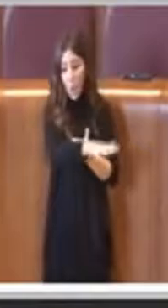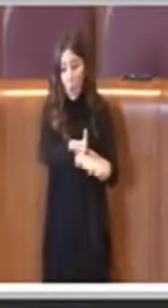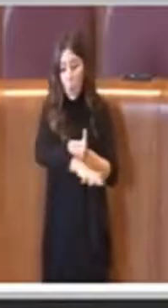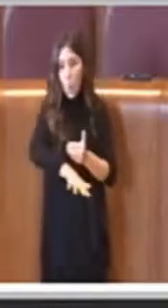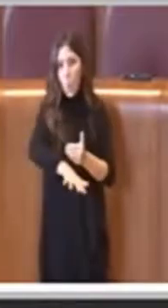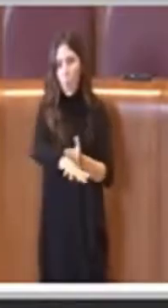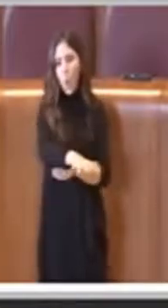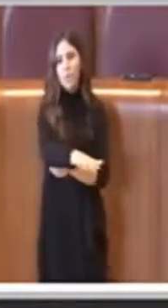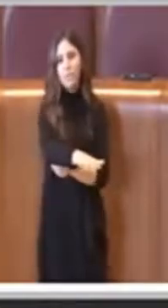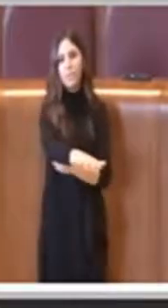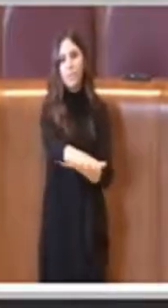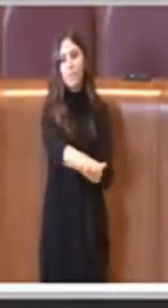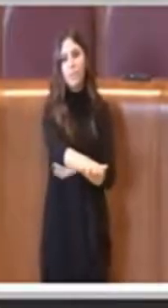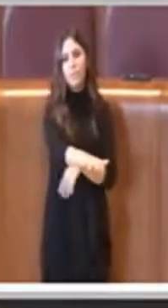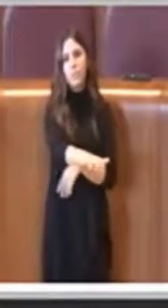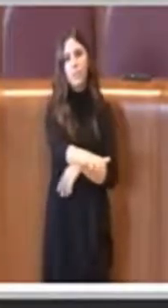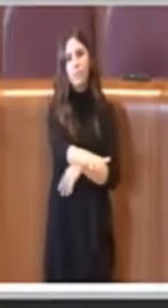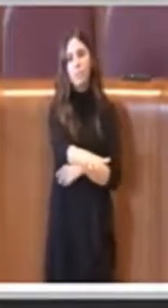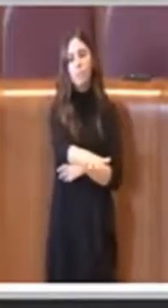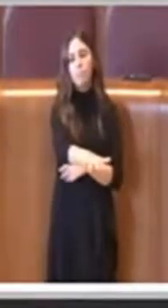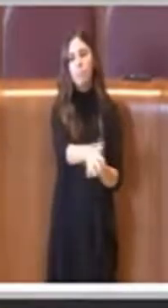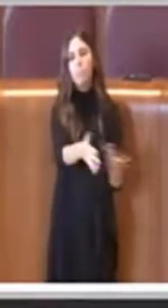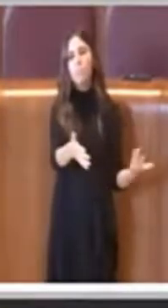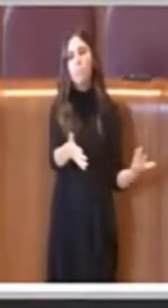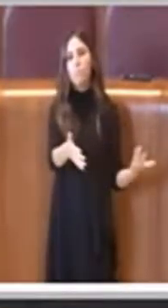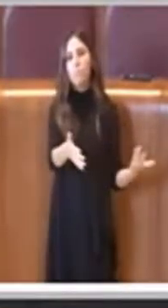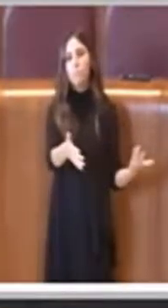dove non c'è appunto un